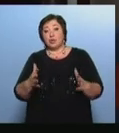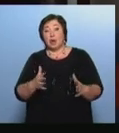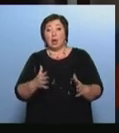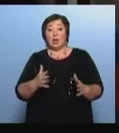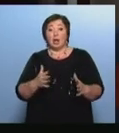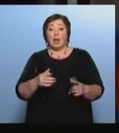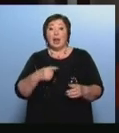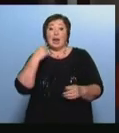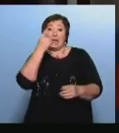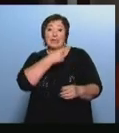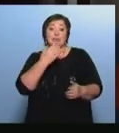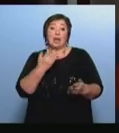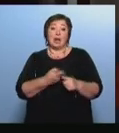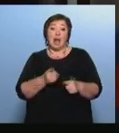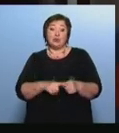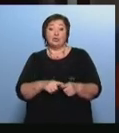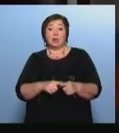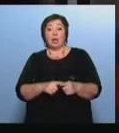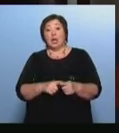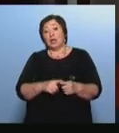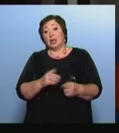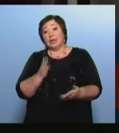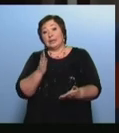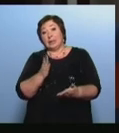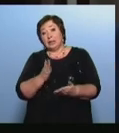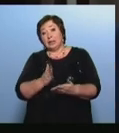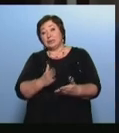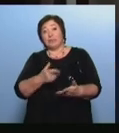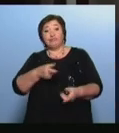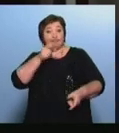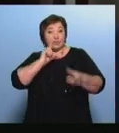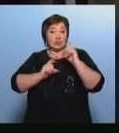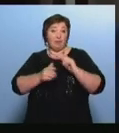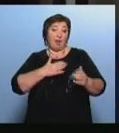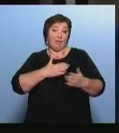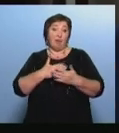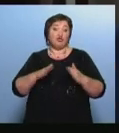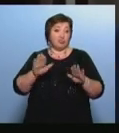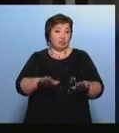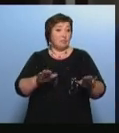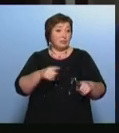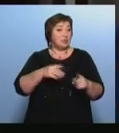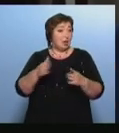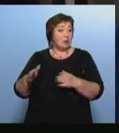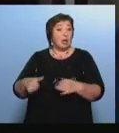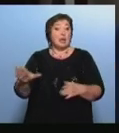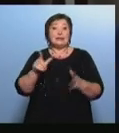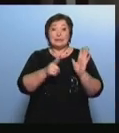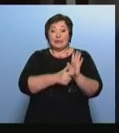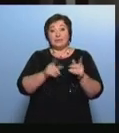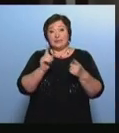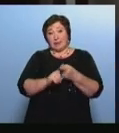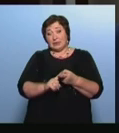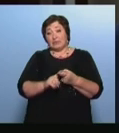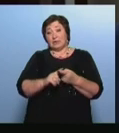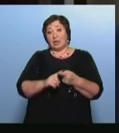которые находились или распирали в общественных местах Семь связаны с дорожным транспортным